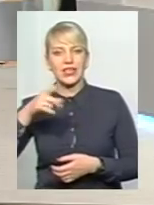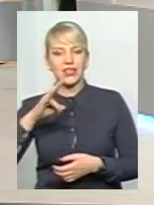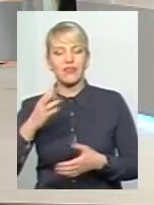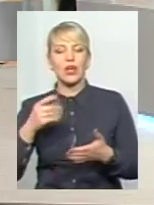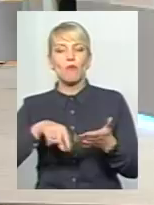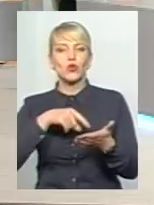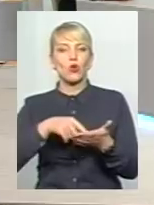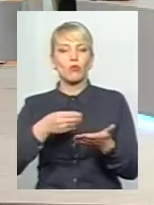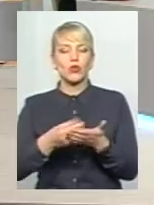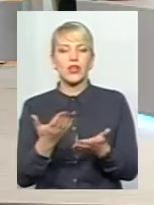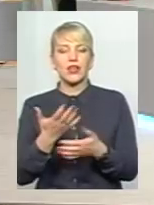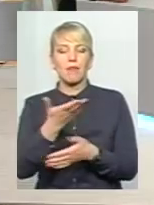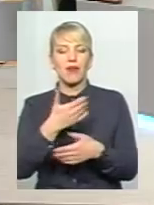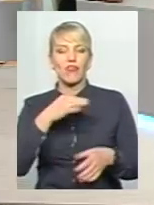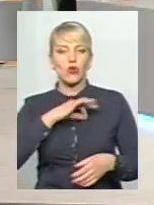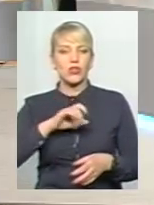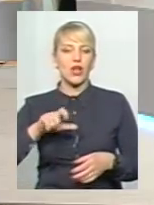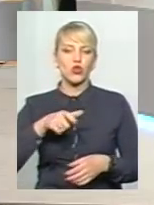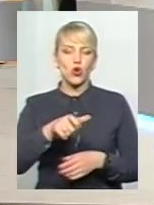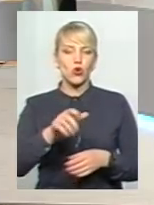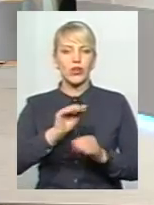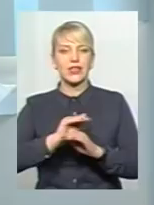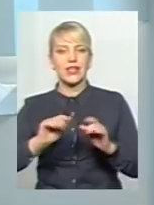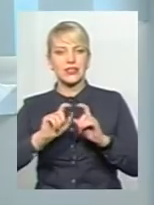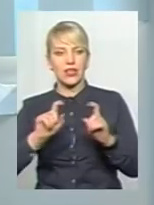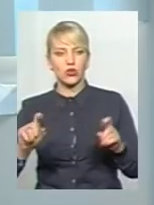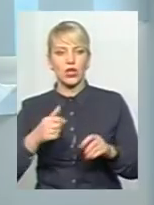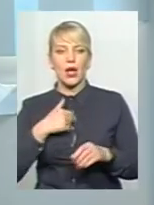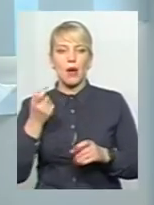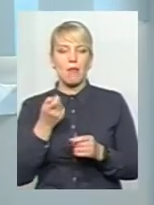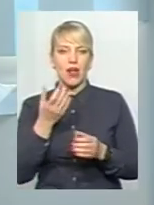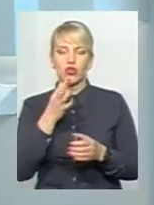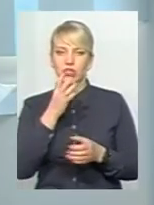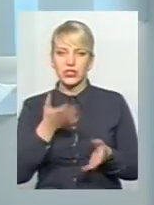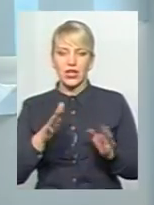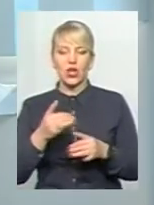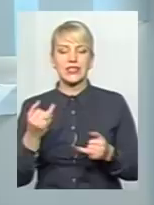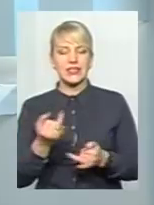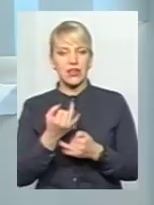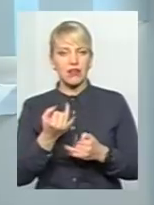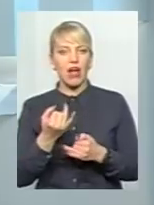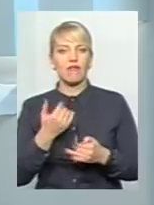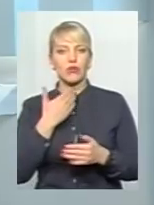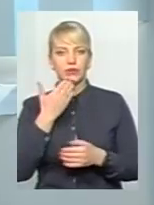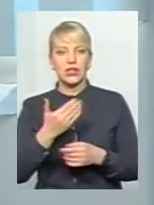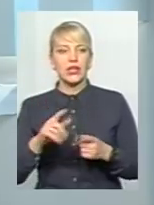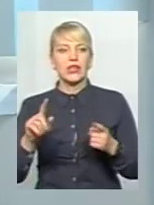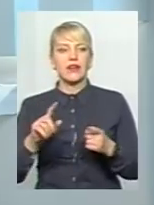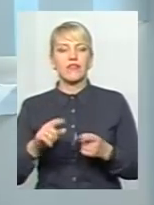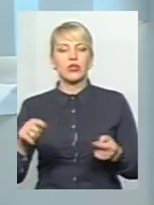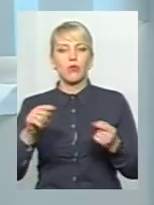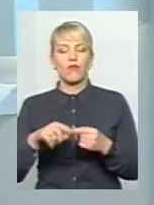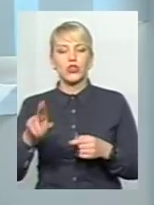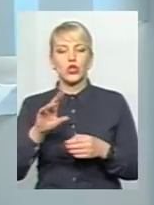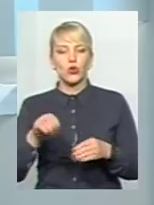дороги, на садочки, на школи, на все те, робимо. В нас вже дуже мало часу. Ще дуже хочеться поцікавитись. Відповідно до даних, наданих рухом